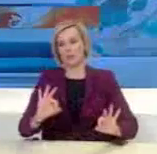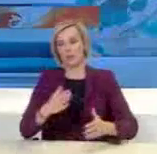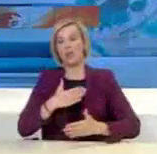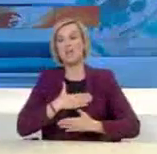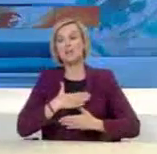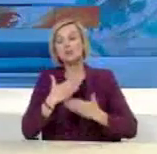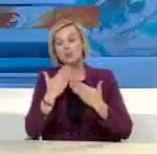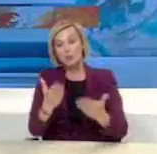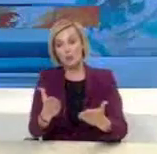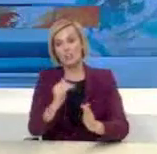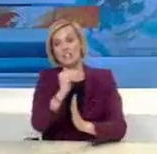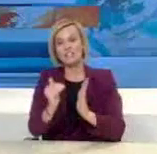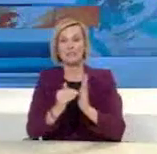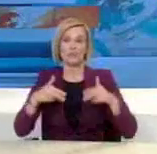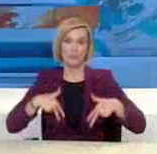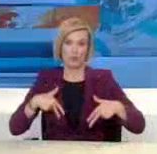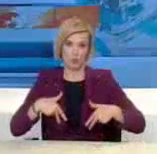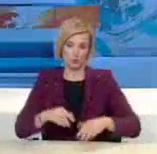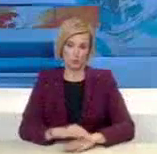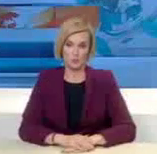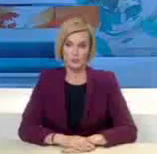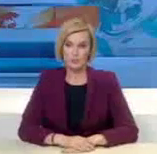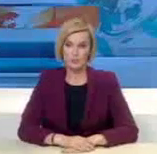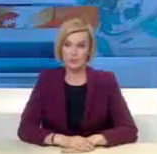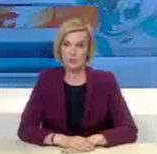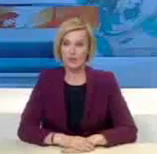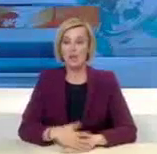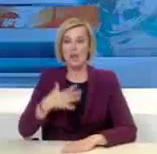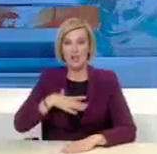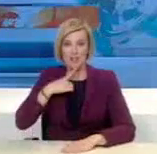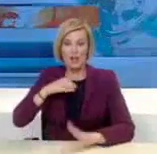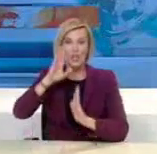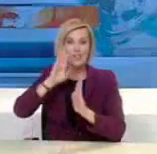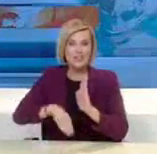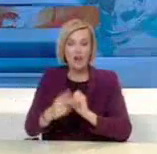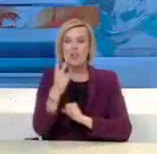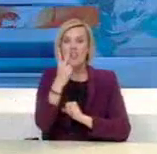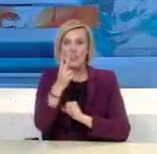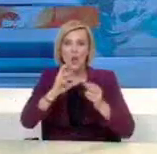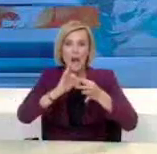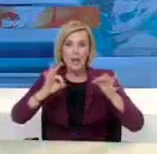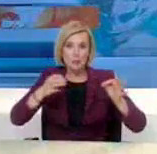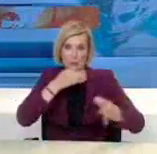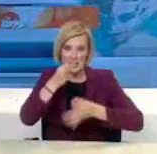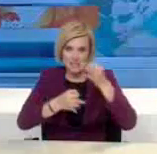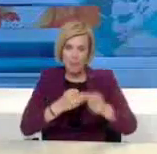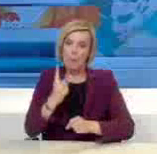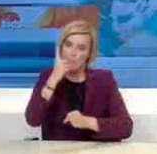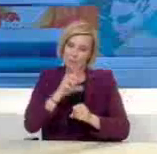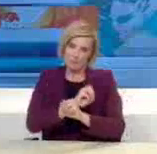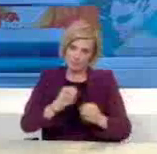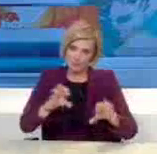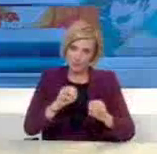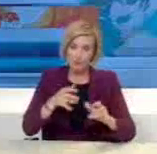τον Υφυπουργό. Ολοπλόνα στην ενημέρωση, επιτρέψτε μου να κάνω δύο διευκρινίσεις και μία ενημέρωση. Στο